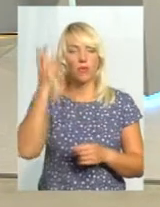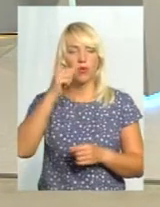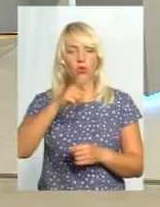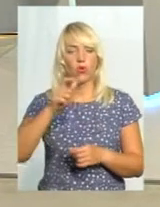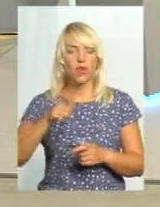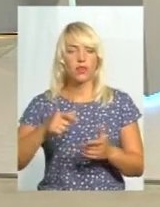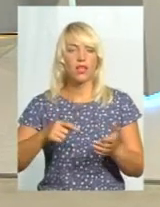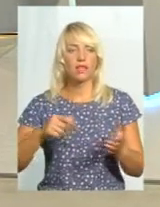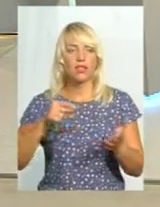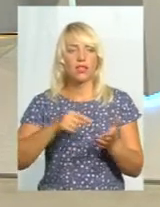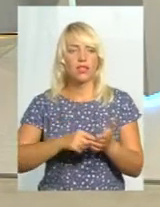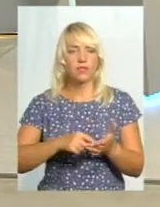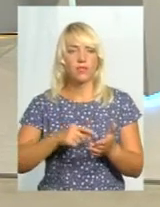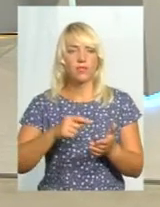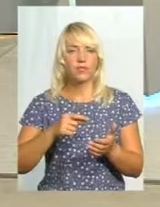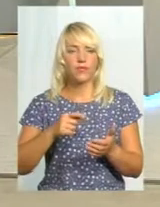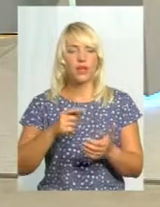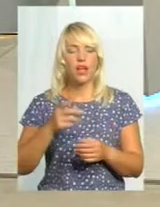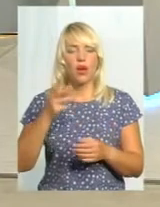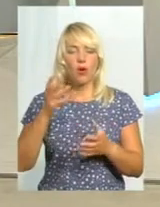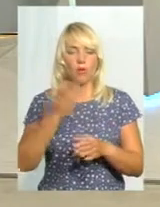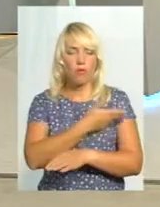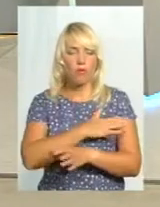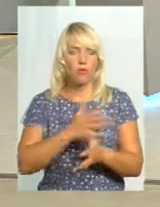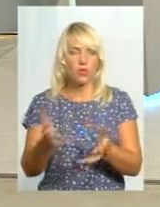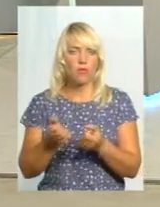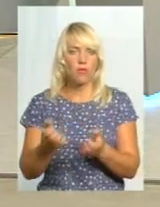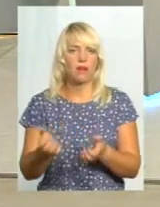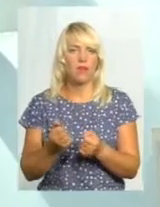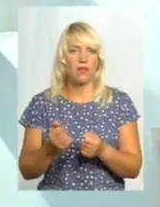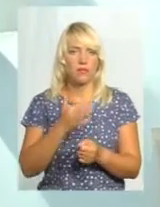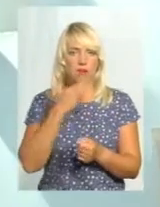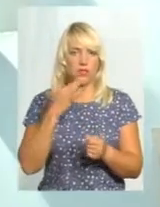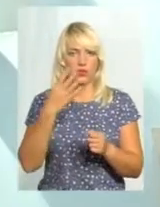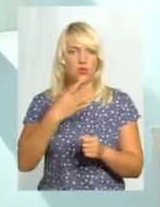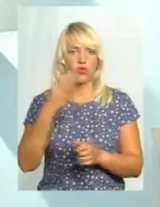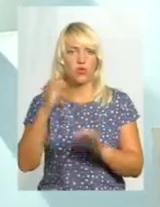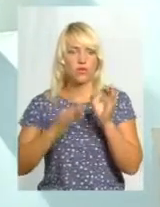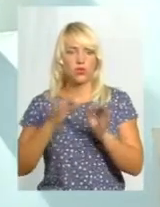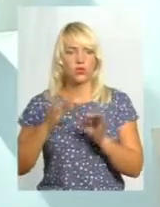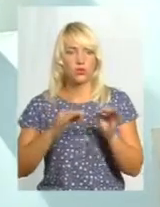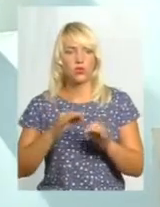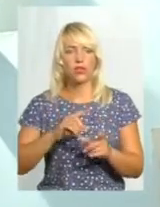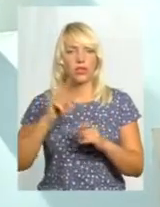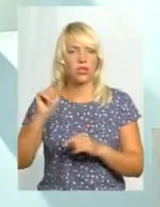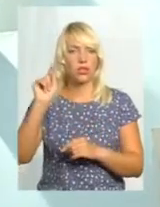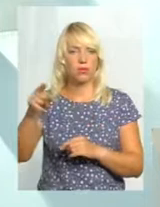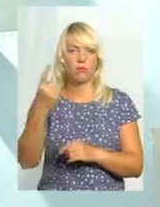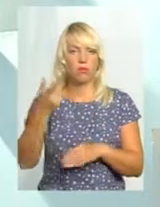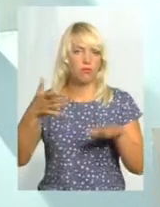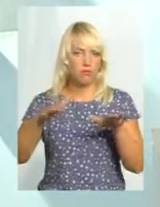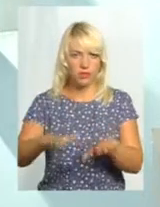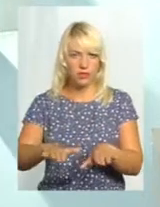Польща зараз так, дійсно, є такою приймаючою країною. Десь 40% людей їде туди, це на першому місці